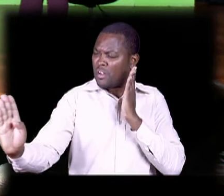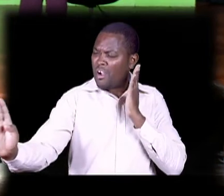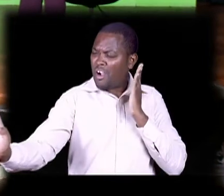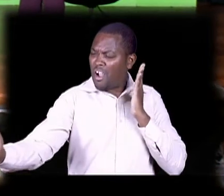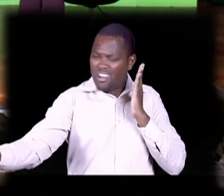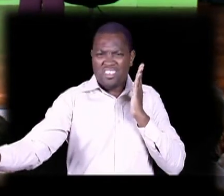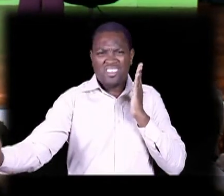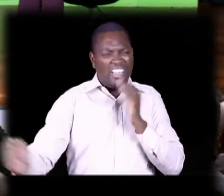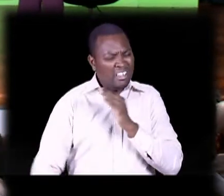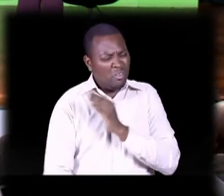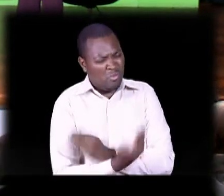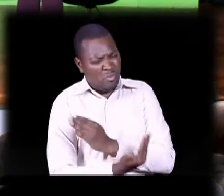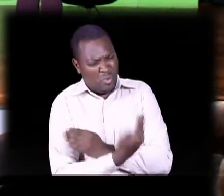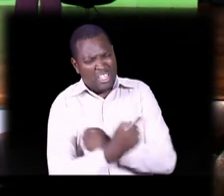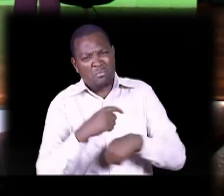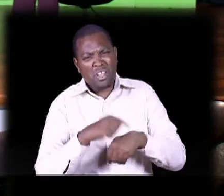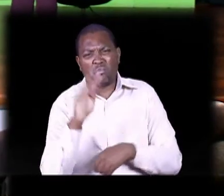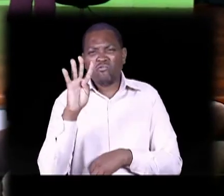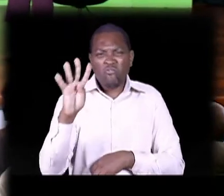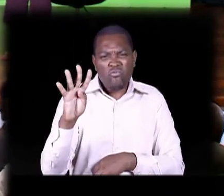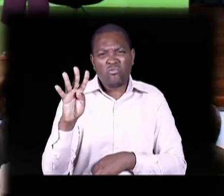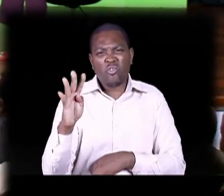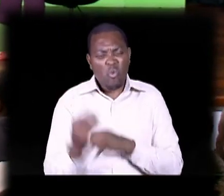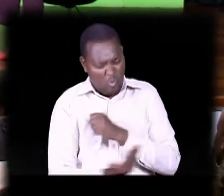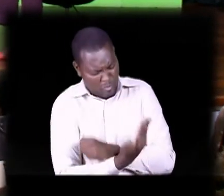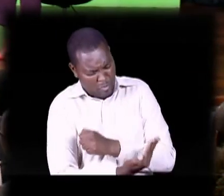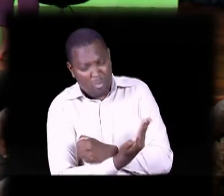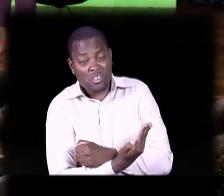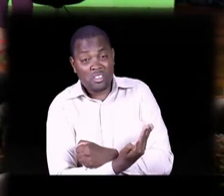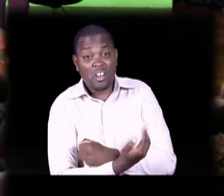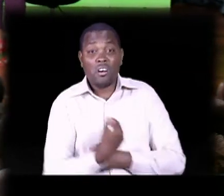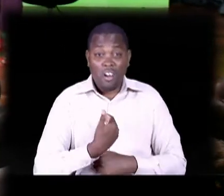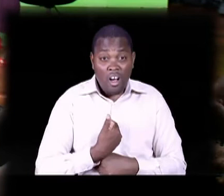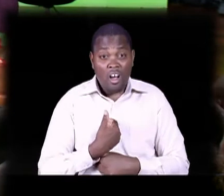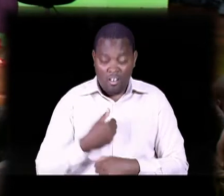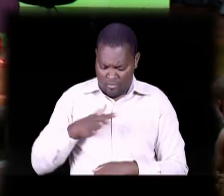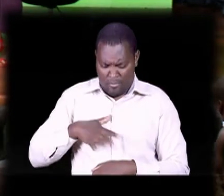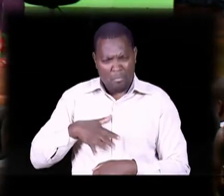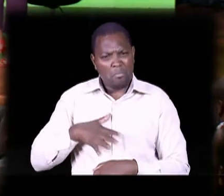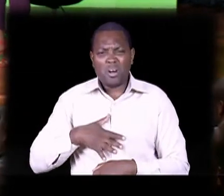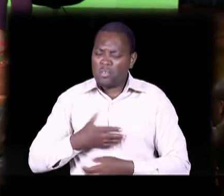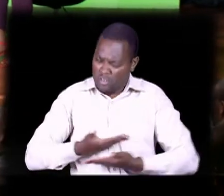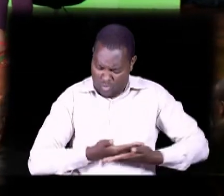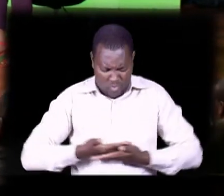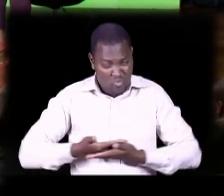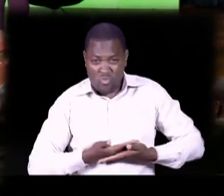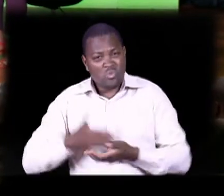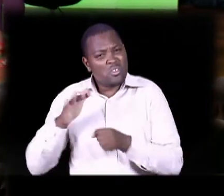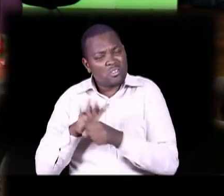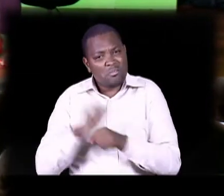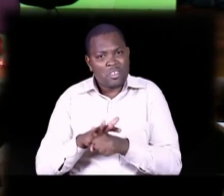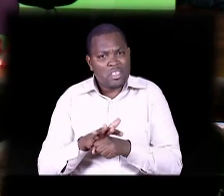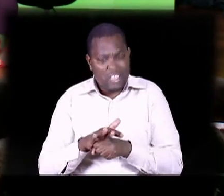Lines Malaini bana Waa Alafu kwa mkayo saa kumi ya subuhi Kuna mama wengi sana mbae wakona watoto